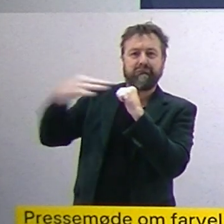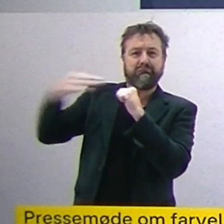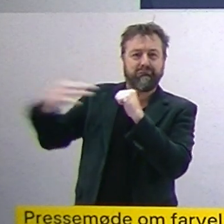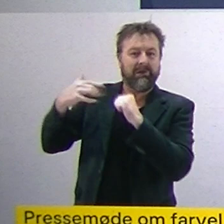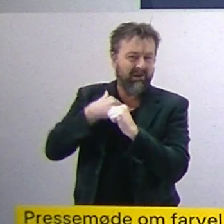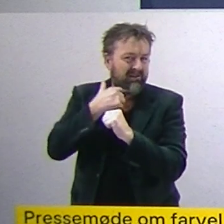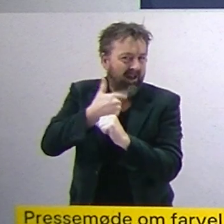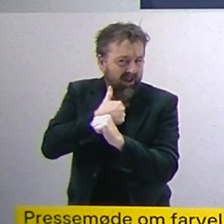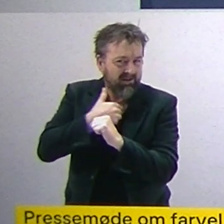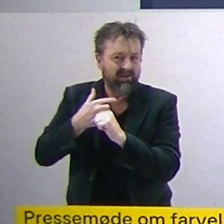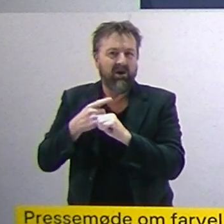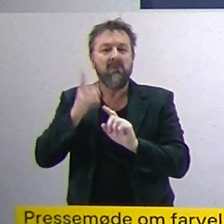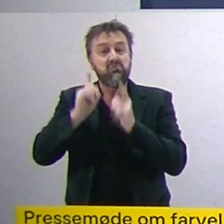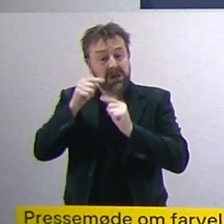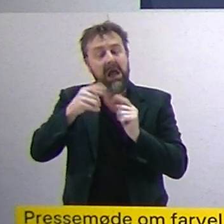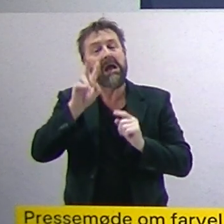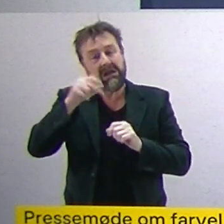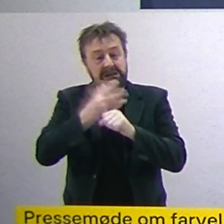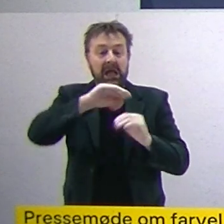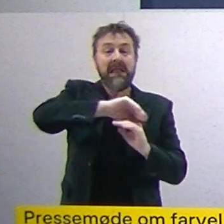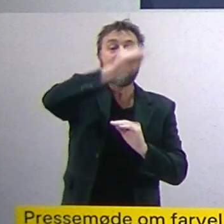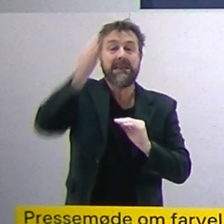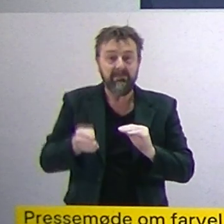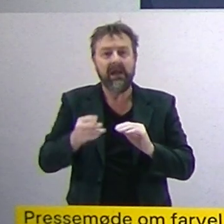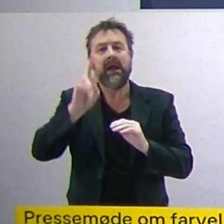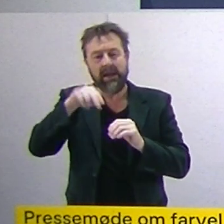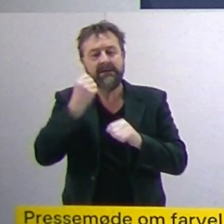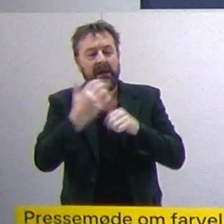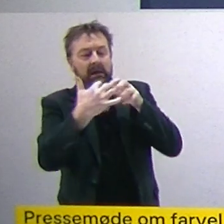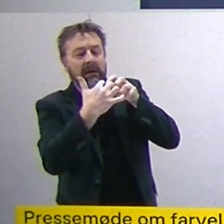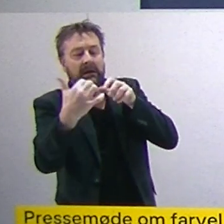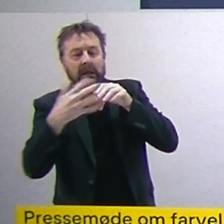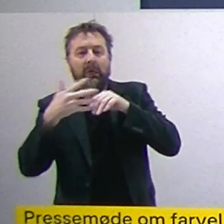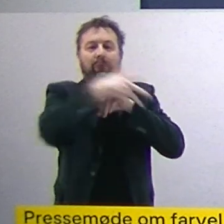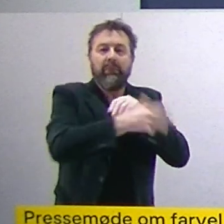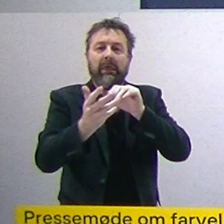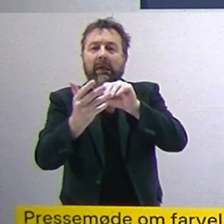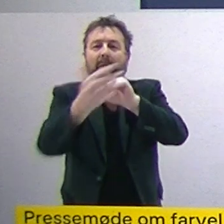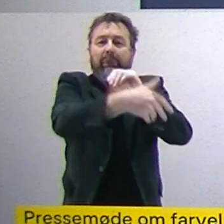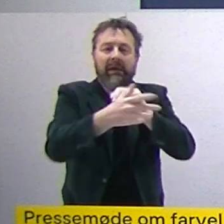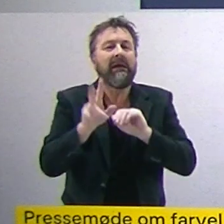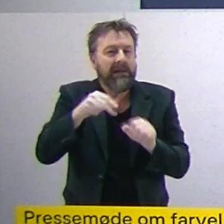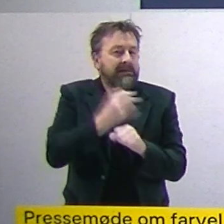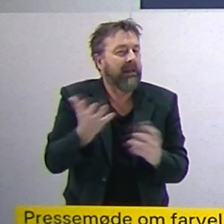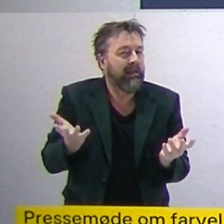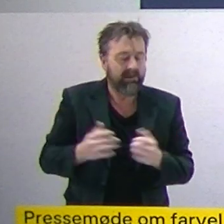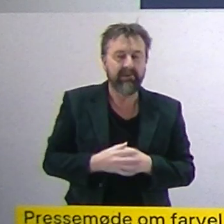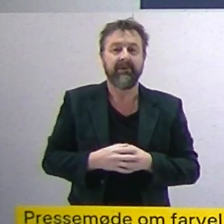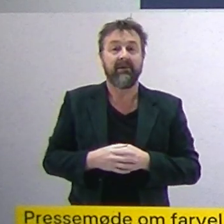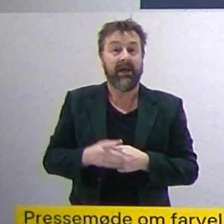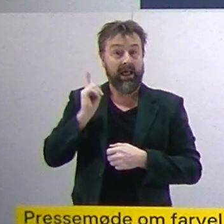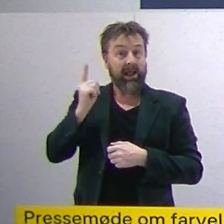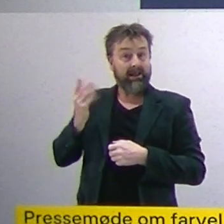Jeg sagde også, der nok ville være nogle sprækker i dæmningen, ligesom der er i langt de fleste dæmninger. Allerede på det tidspunkt, der kunne vi se, at